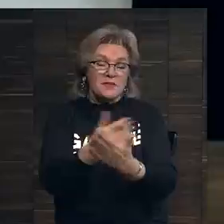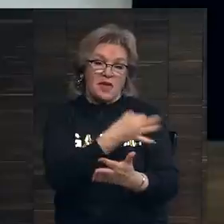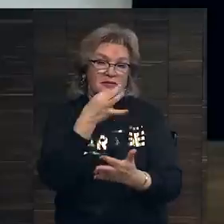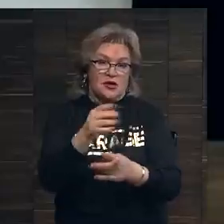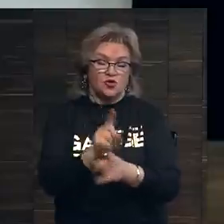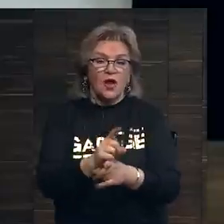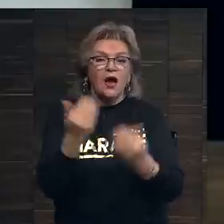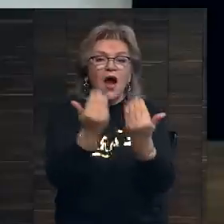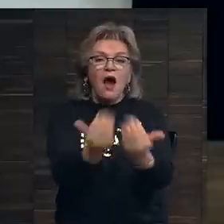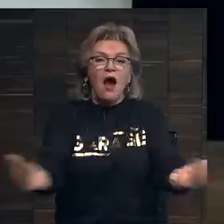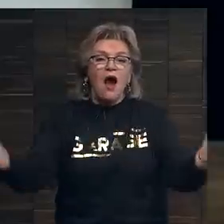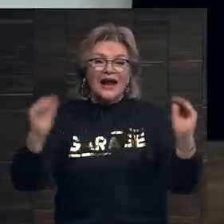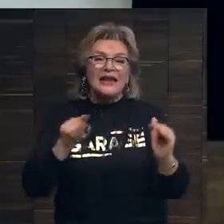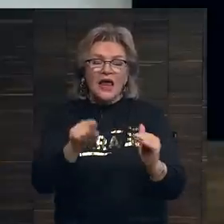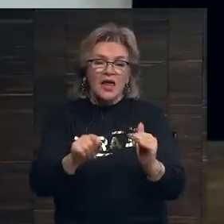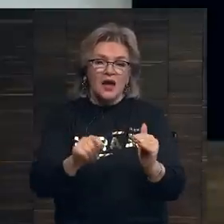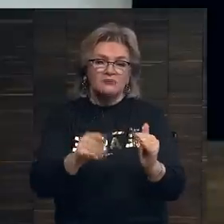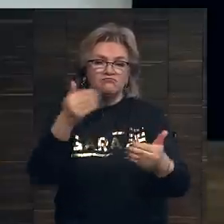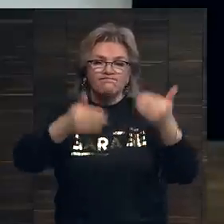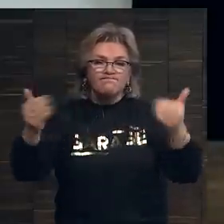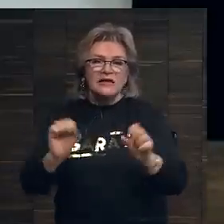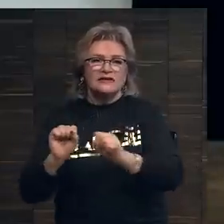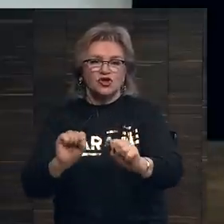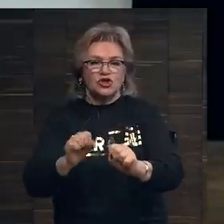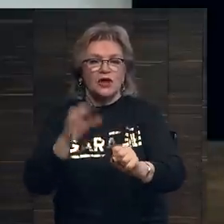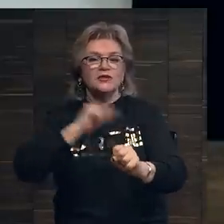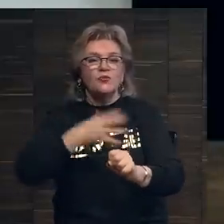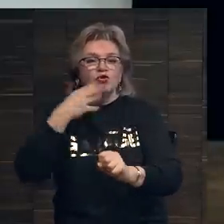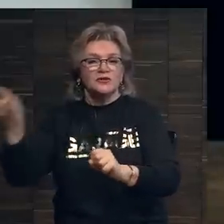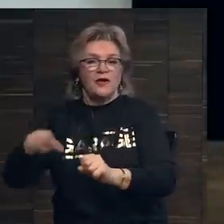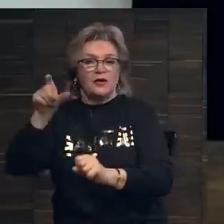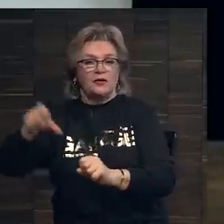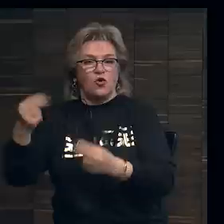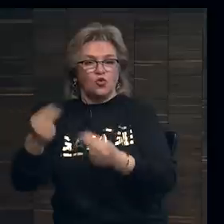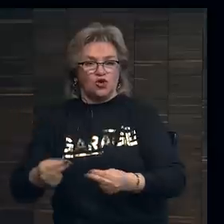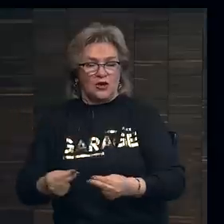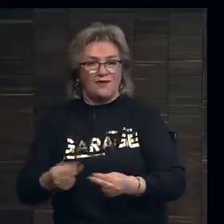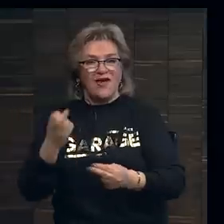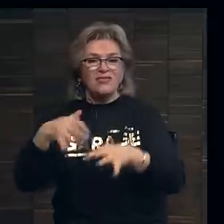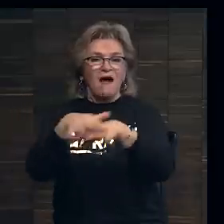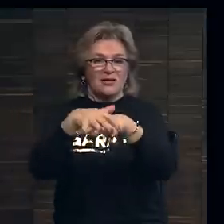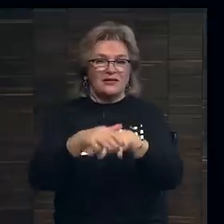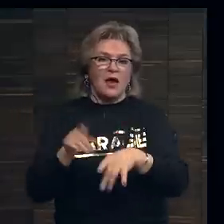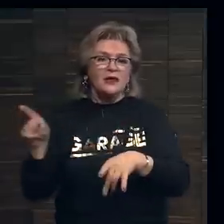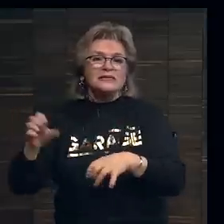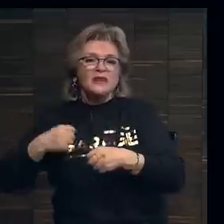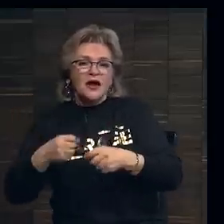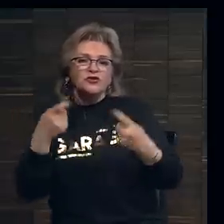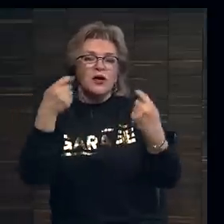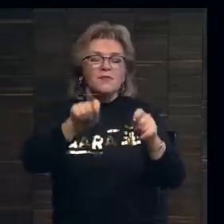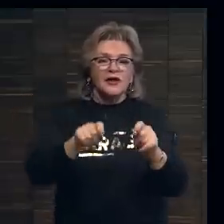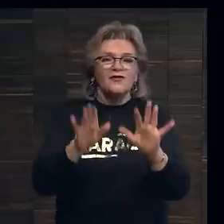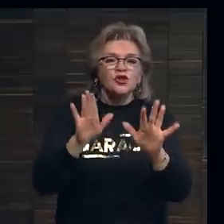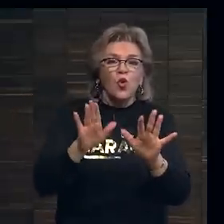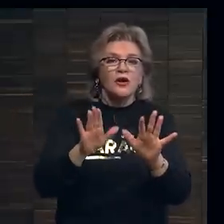следующее. Галереи защищают работу своих художников на рынке. Они стараются продавать